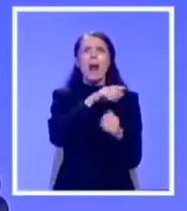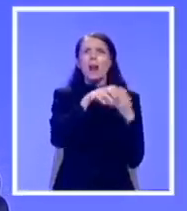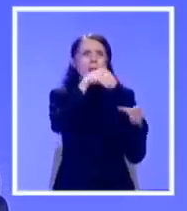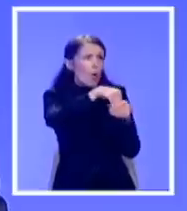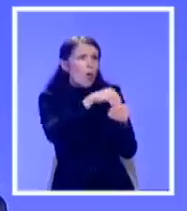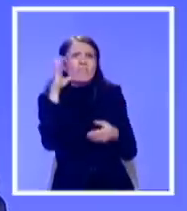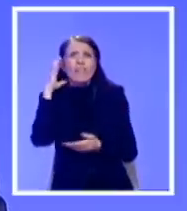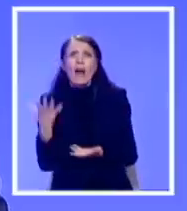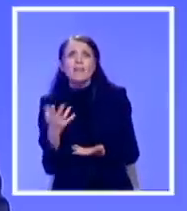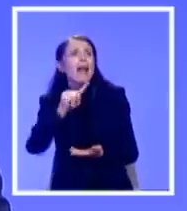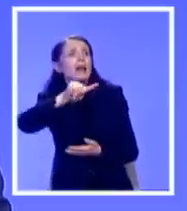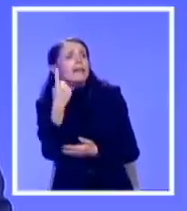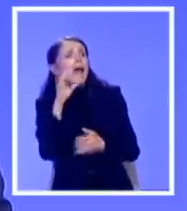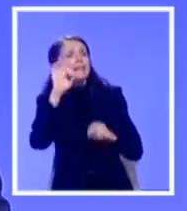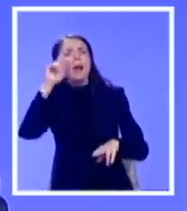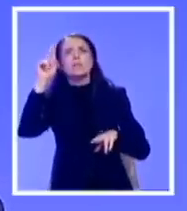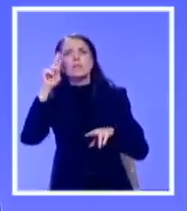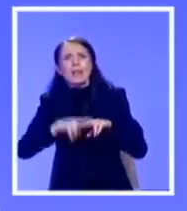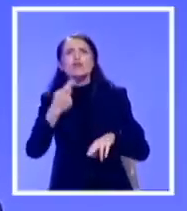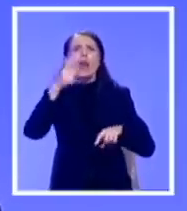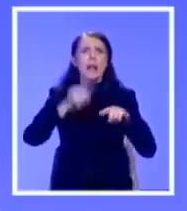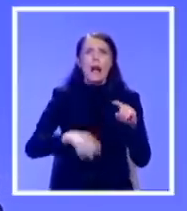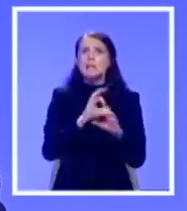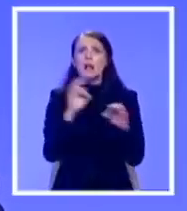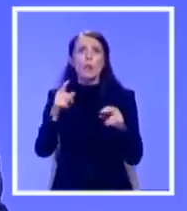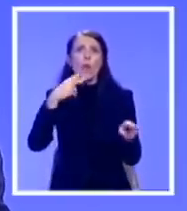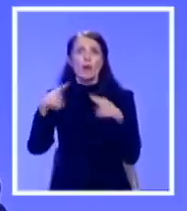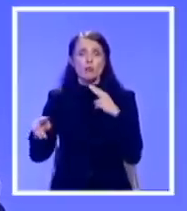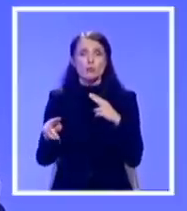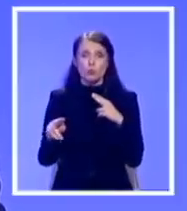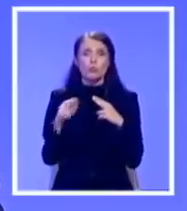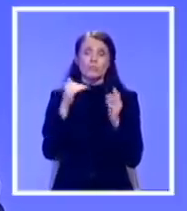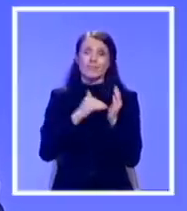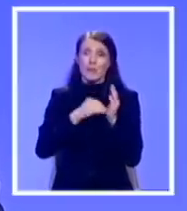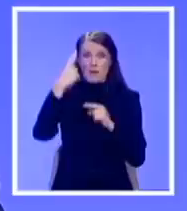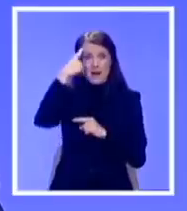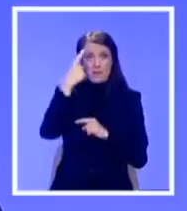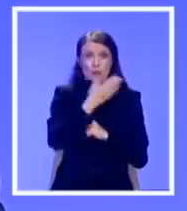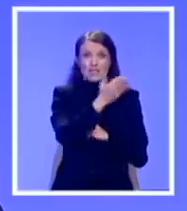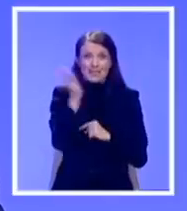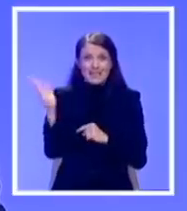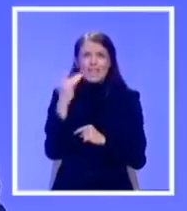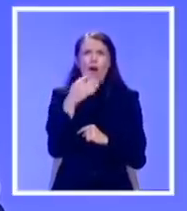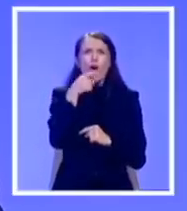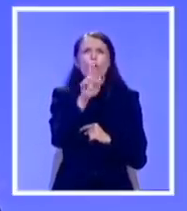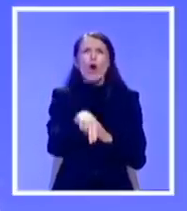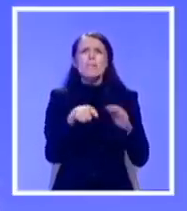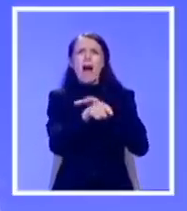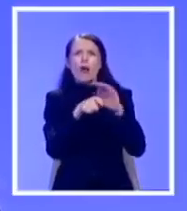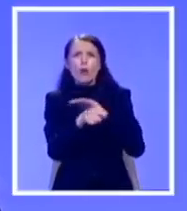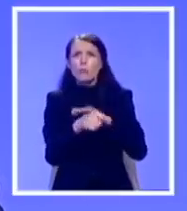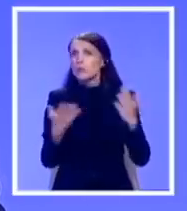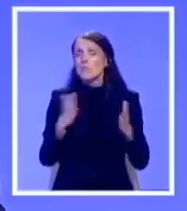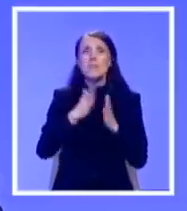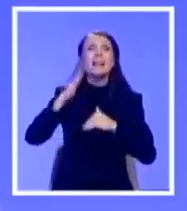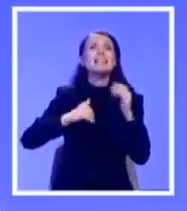nije dobila ni jedan epilog na sodu. Nije zgorek, podsjetiti sve nas, na dukačak spisak korupcionaških afera kao što su recimo